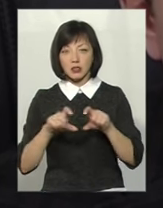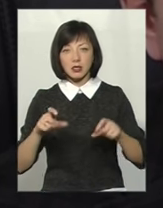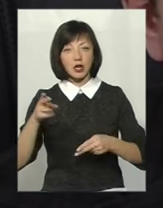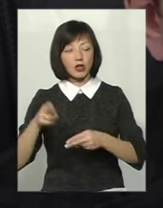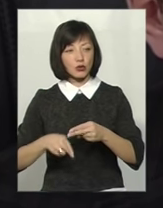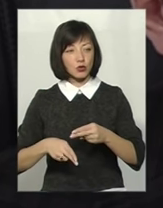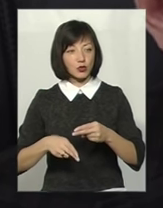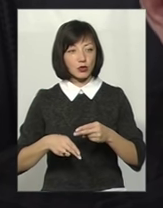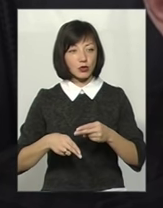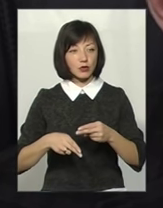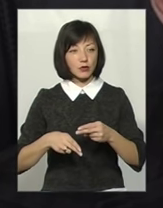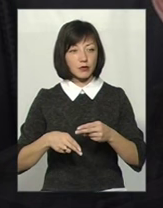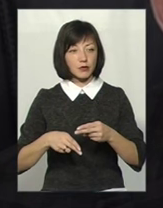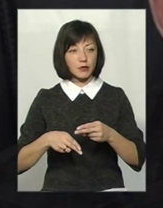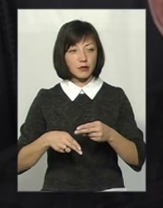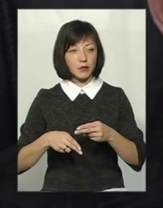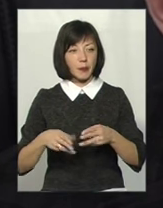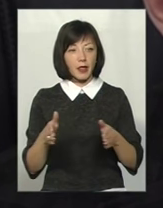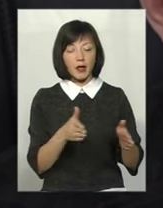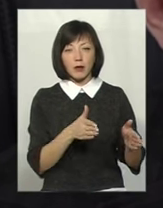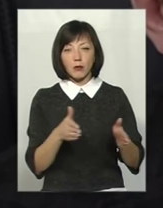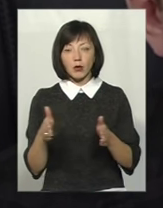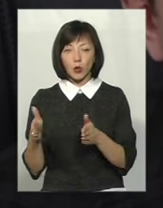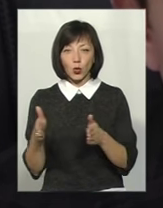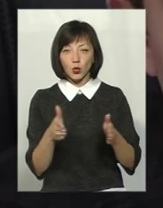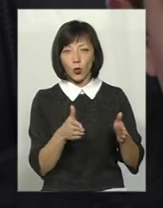закінчуючи підготовкою